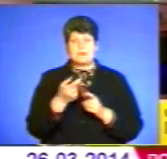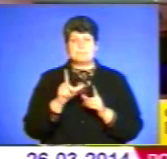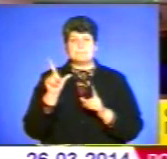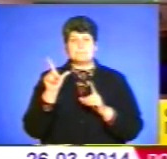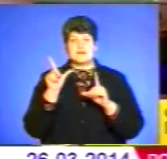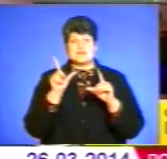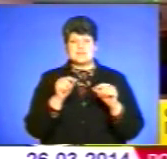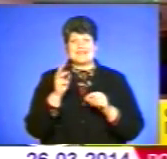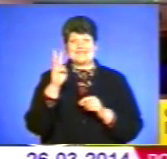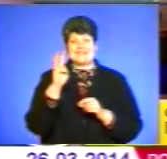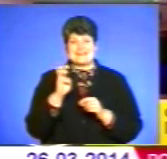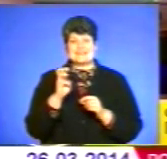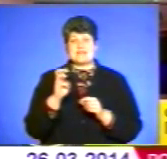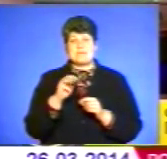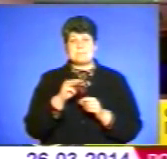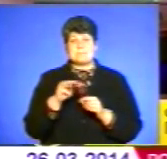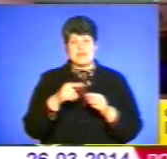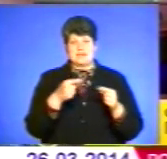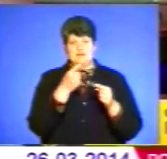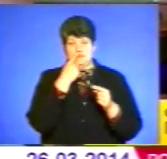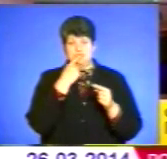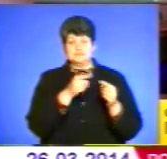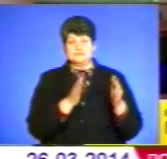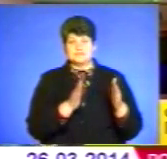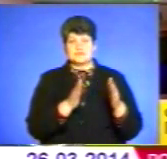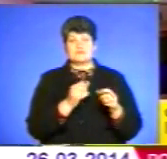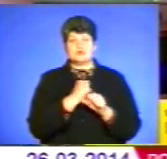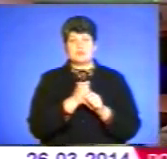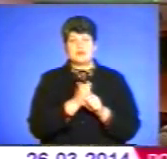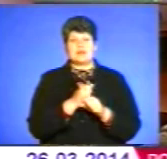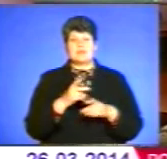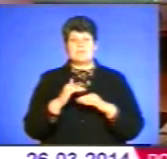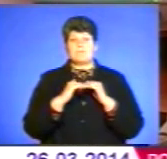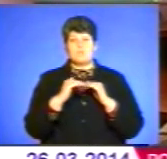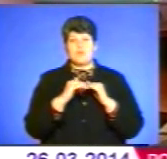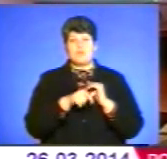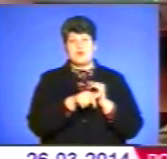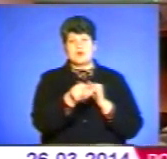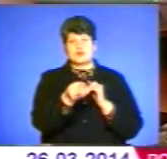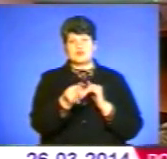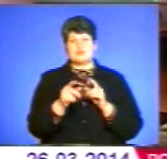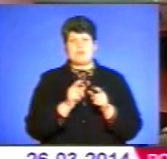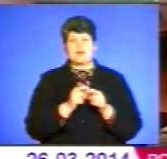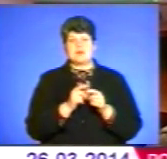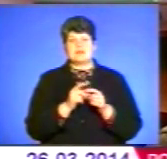тих 300 метрів, і вони зробили дорогу по полю, щоб уминути село, і щоб до цього скала не їхати,